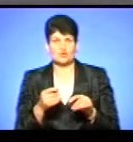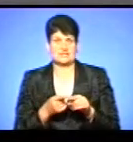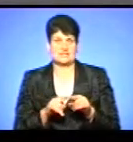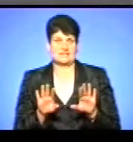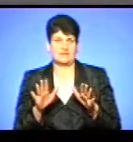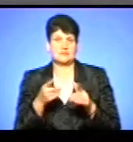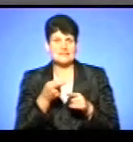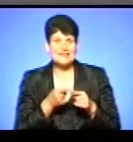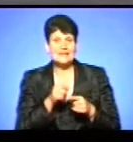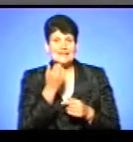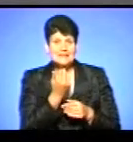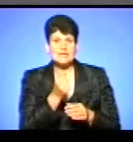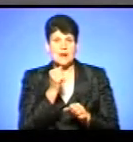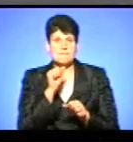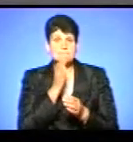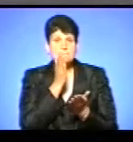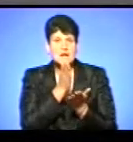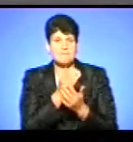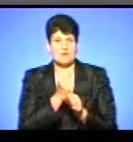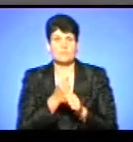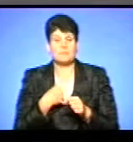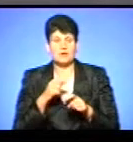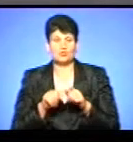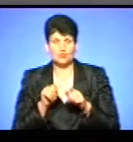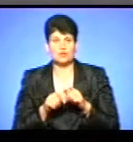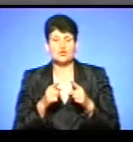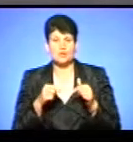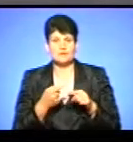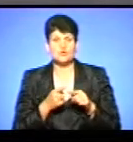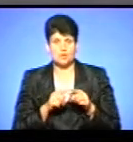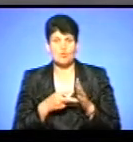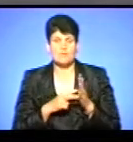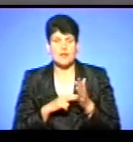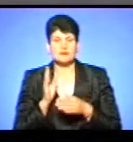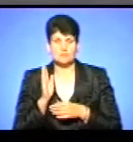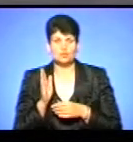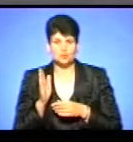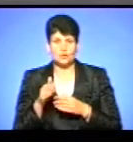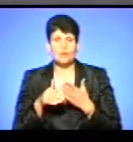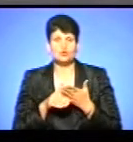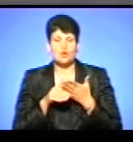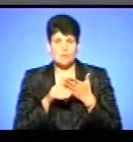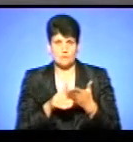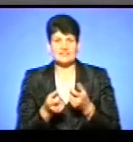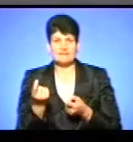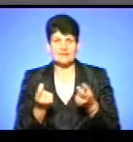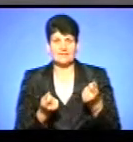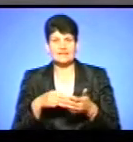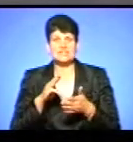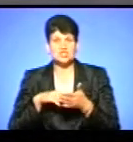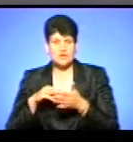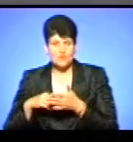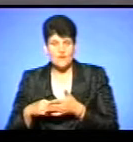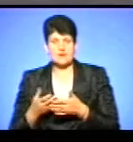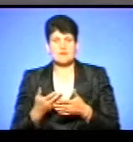Це їх пряма робота. Ми, звичайно, як контролюючі органи в цьому плані, будемо допомагати, виявляти, штрафувати.